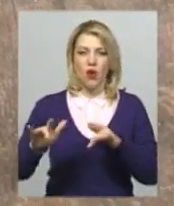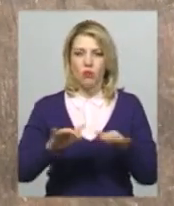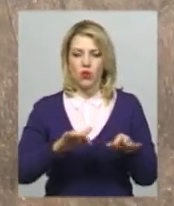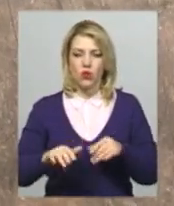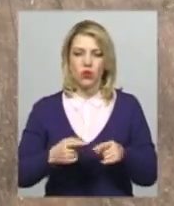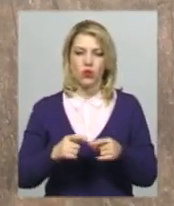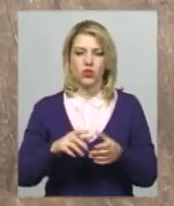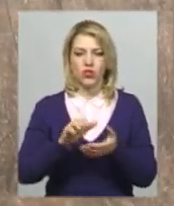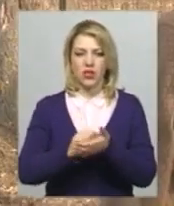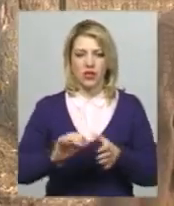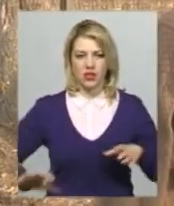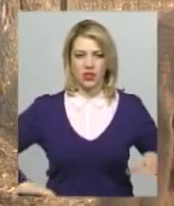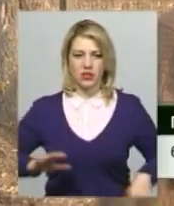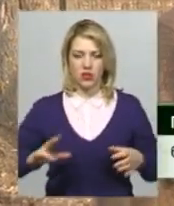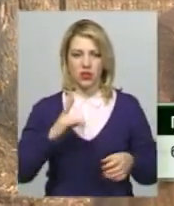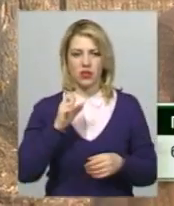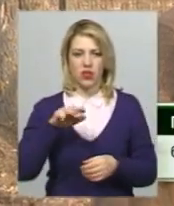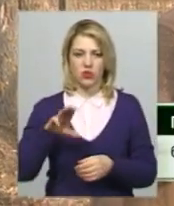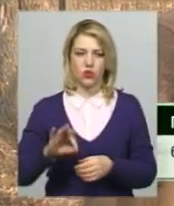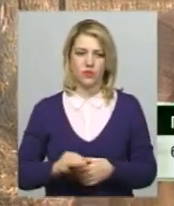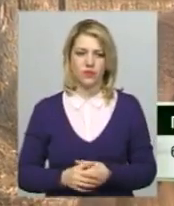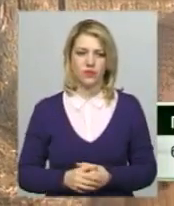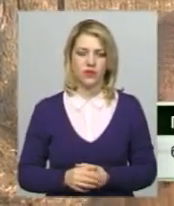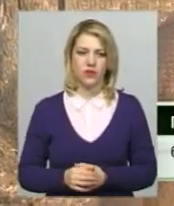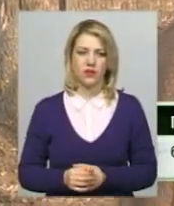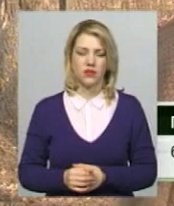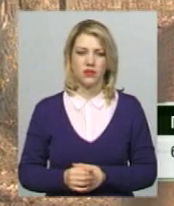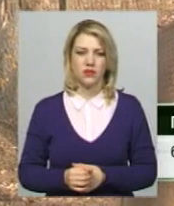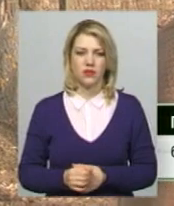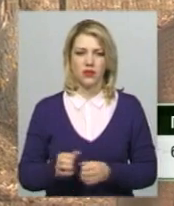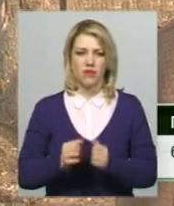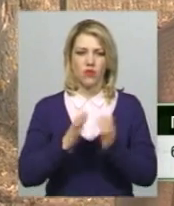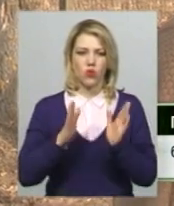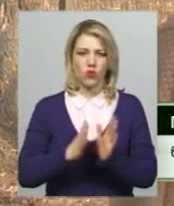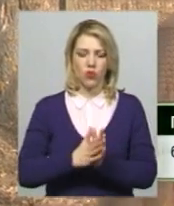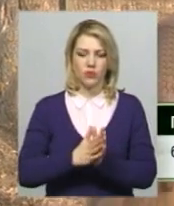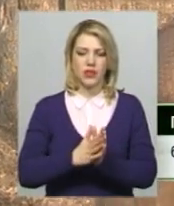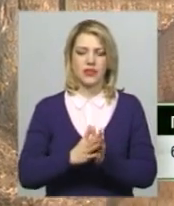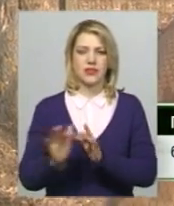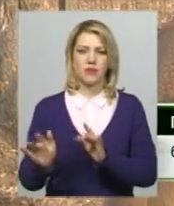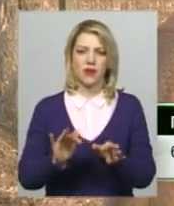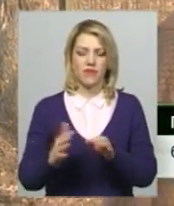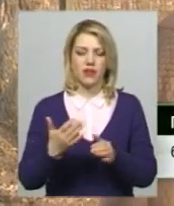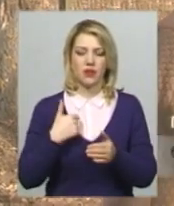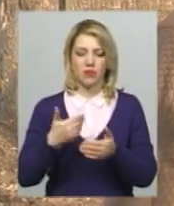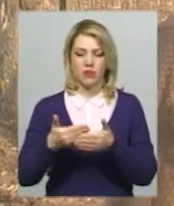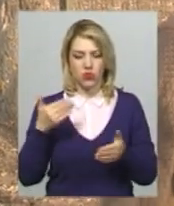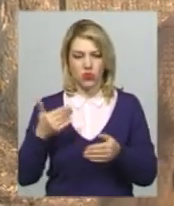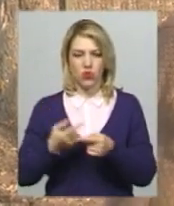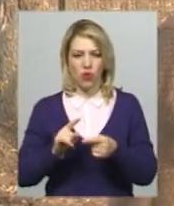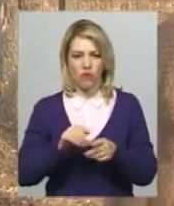проводять інструктори НАТО. Сьогодні це просто всі вправи в підсумку, комплекс, всі вправи, які ми виконували до цього. Сьогодні ми це